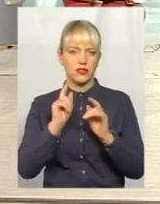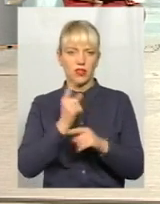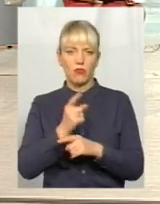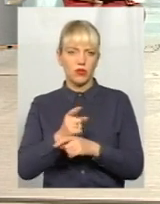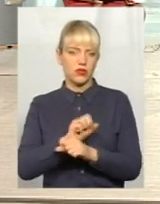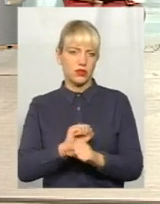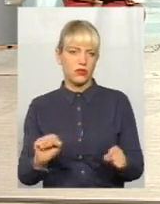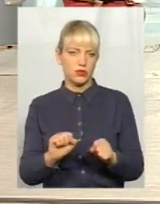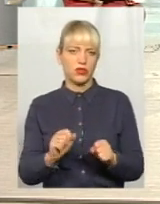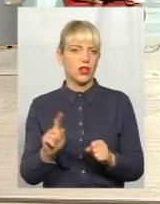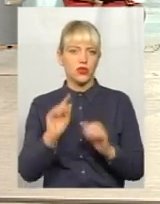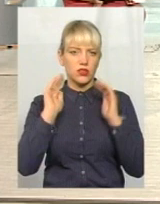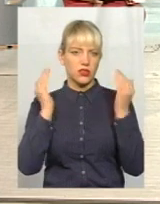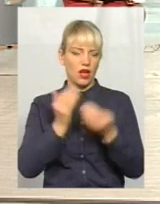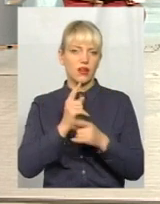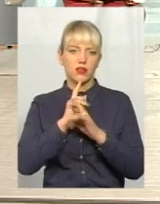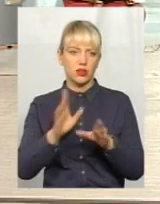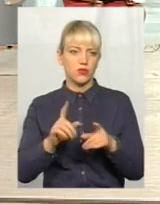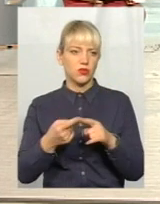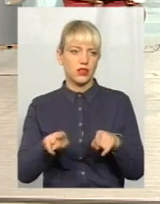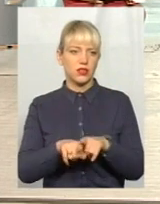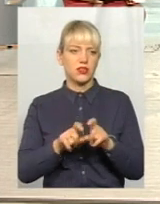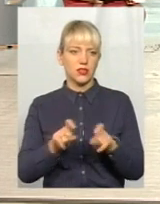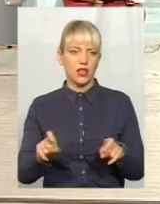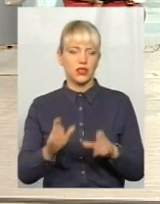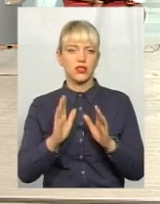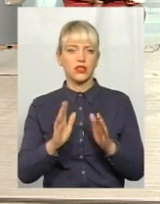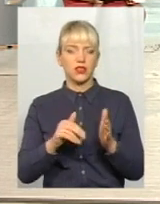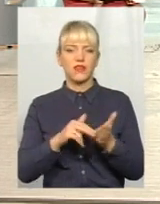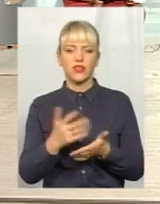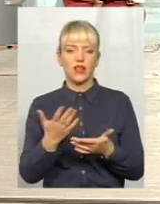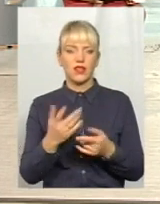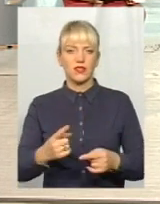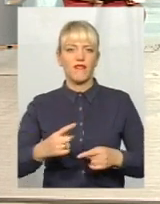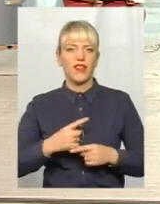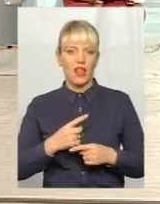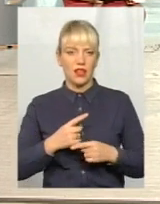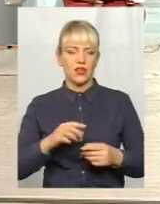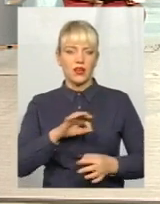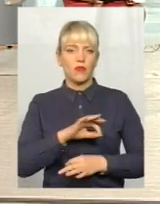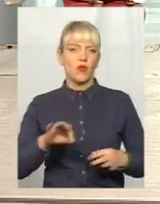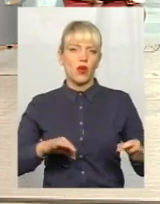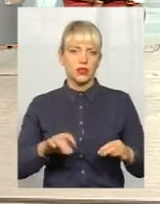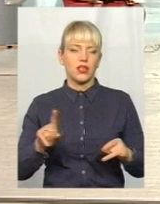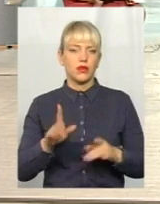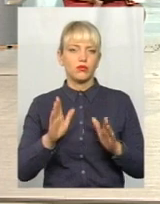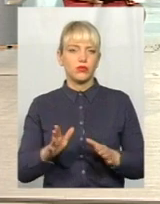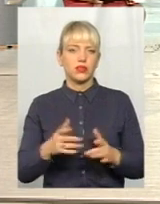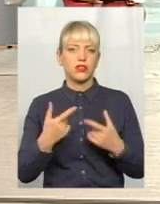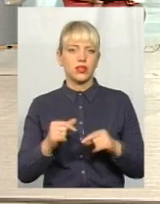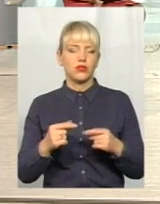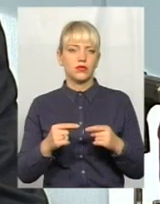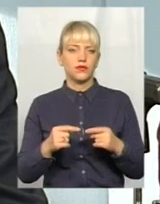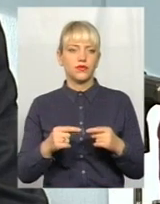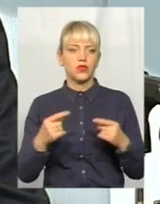буде закритий якийсь заклад. Запевняємо. Тільки ми вийдемо вже на якийсь фінальний проєкт, той, який вже буде, де вже буде